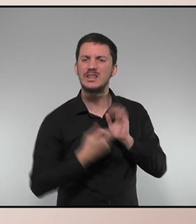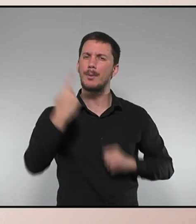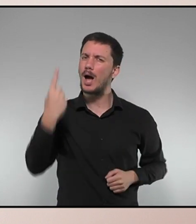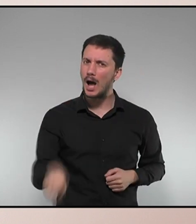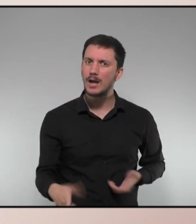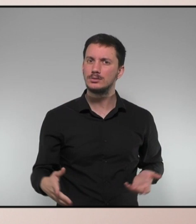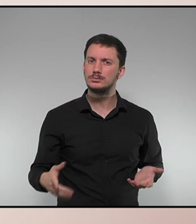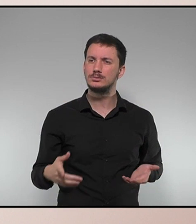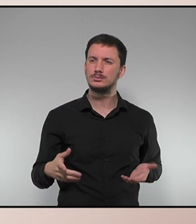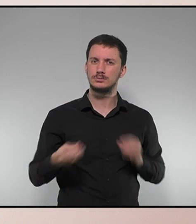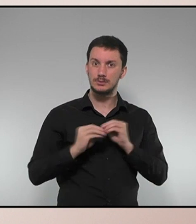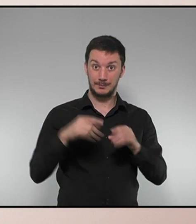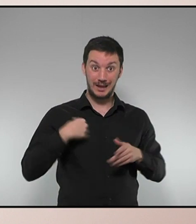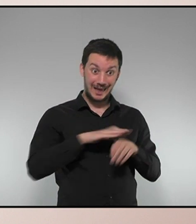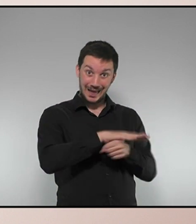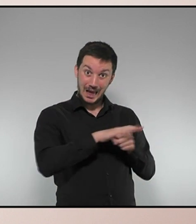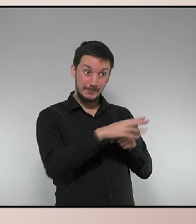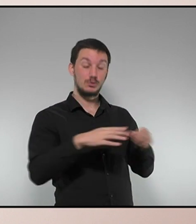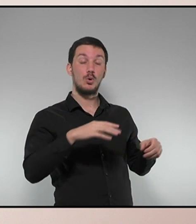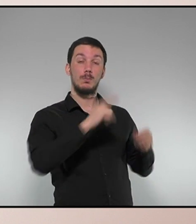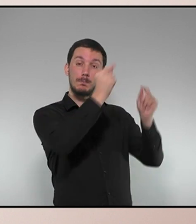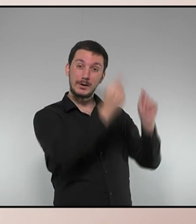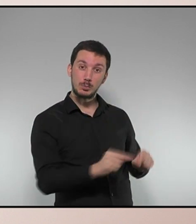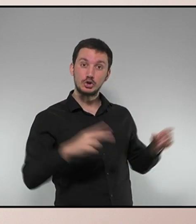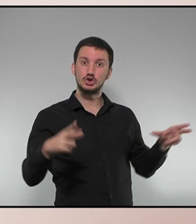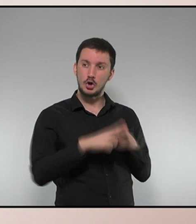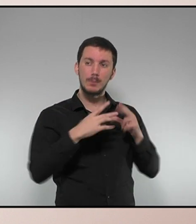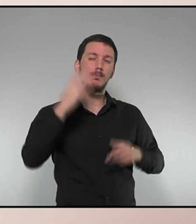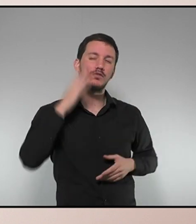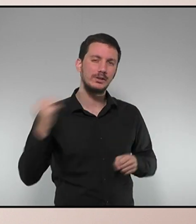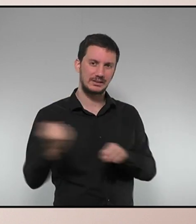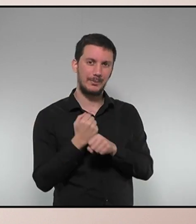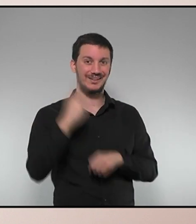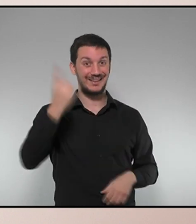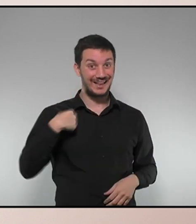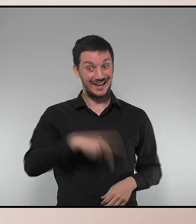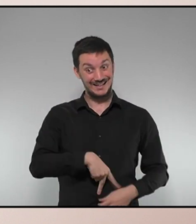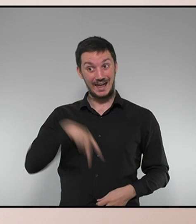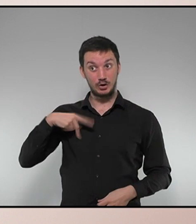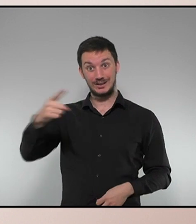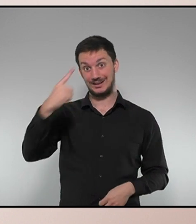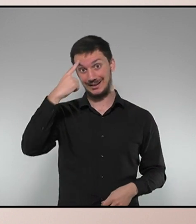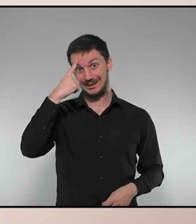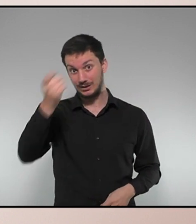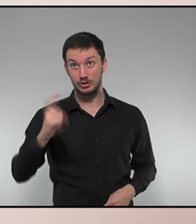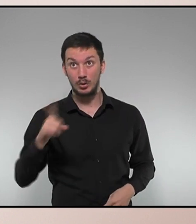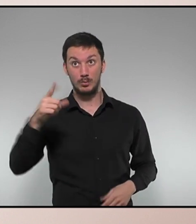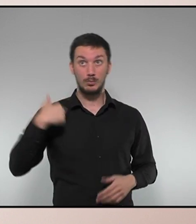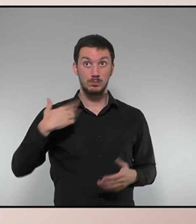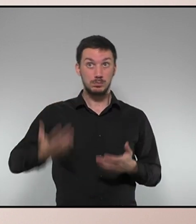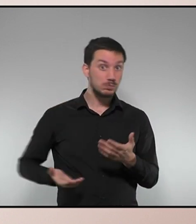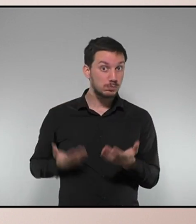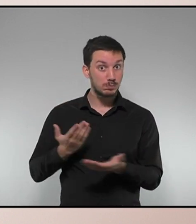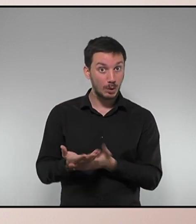Per tant, en l'àmbit de pressupostos, en l'àmbit social, posem-nos a treballar i en l'àmbit nacional, si no creuen, creuen que la proposta